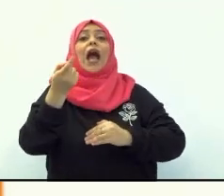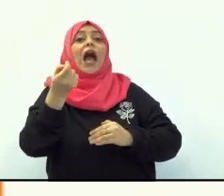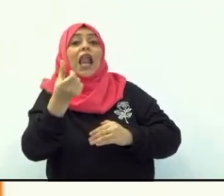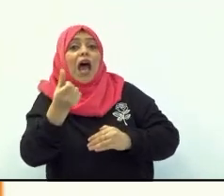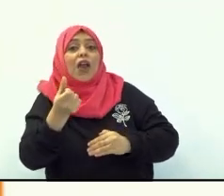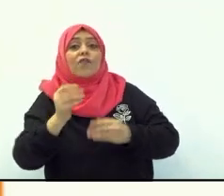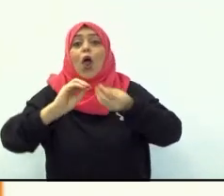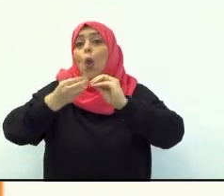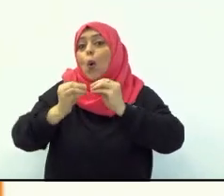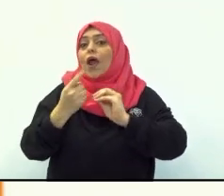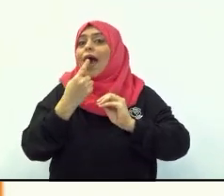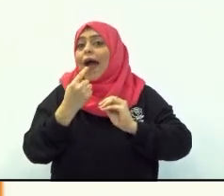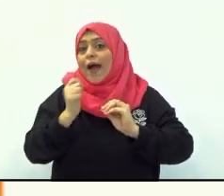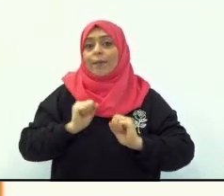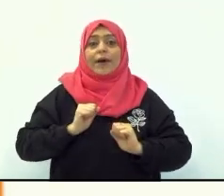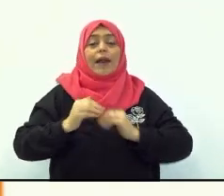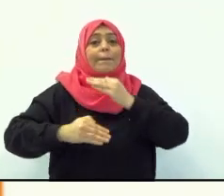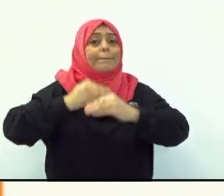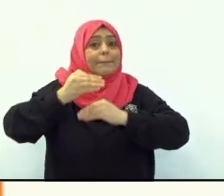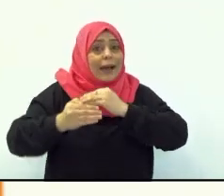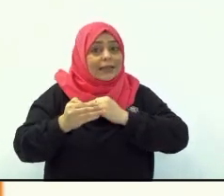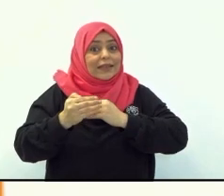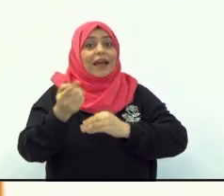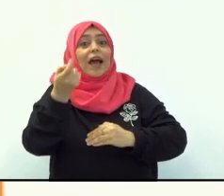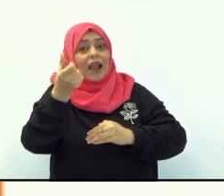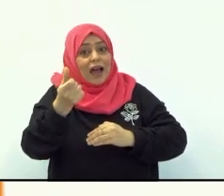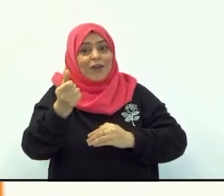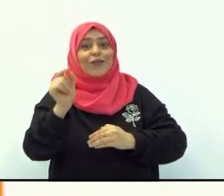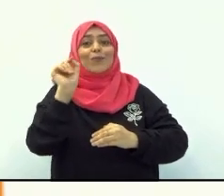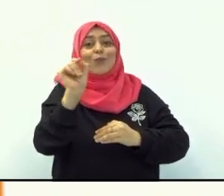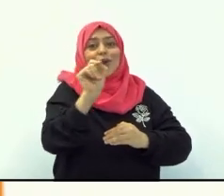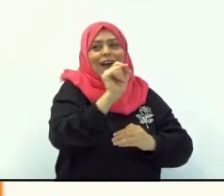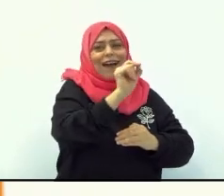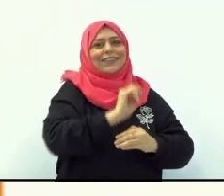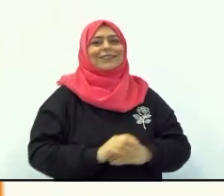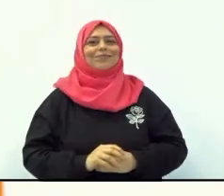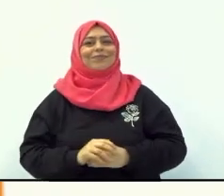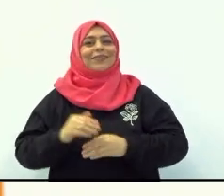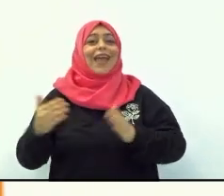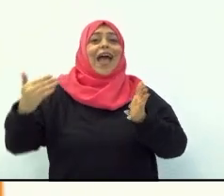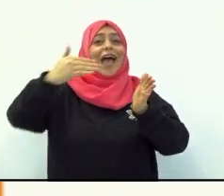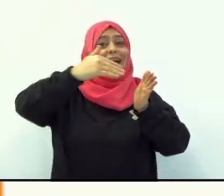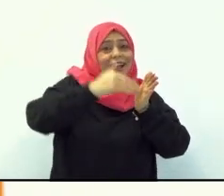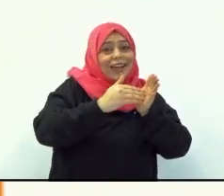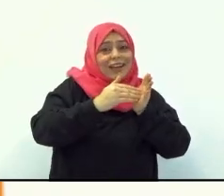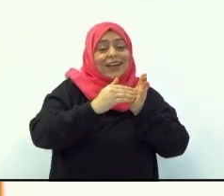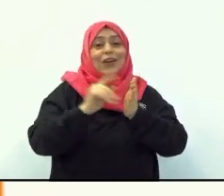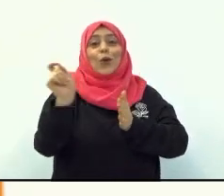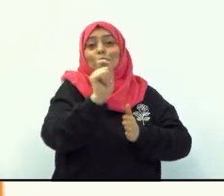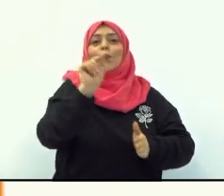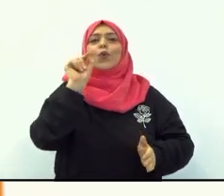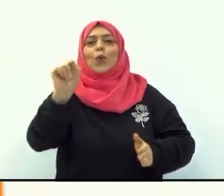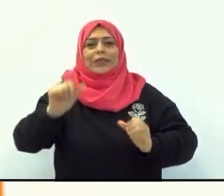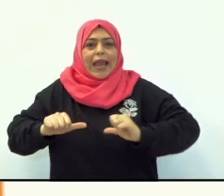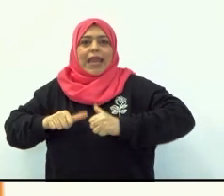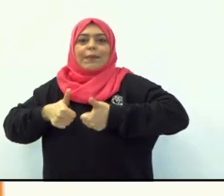بلون مميز ثم نكتب الحرف منقطا وأخيرا نضع النقطة التي سنبدأ منها كتابة الحرف